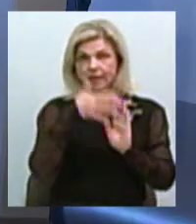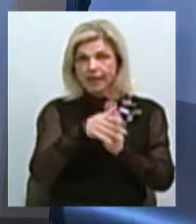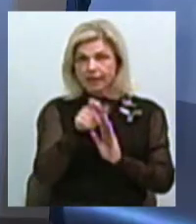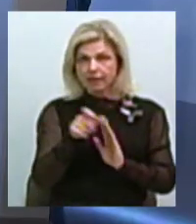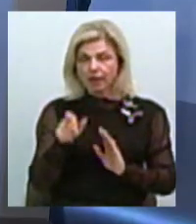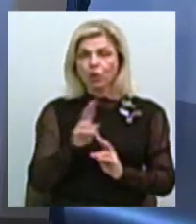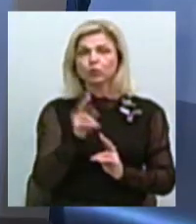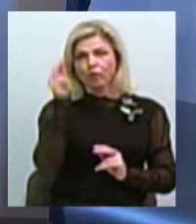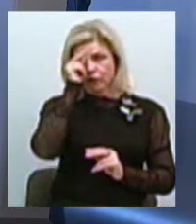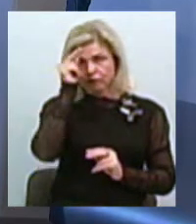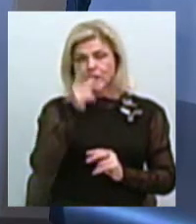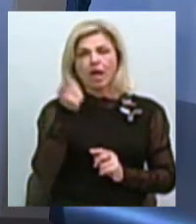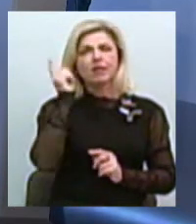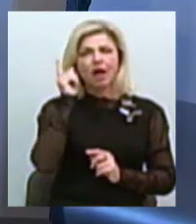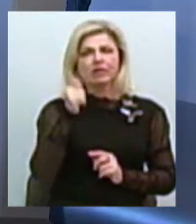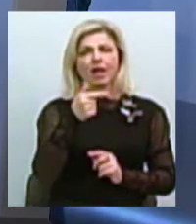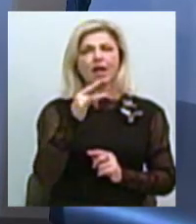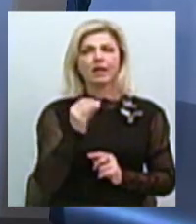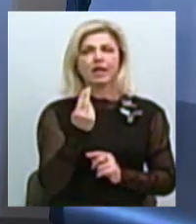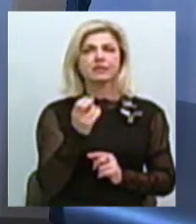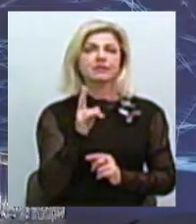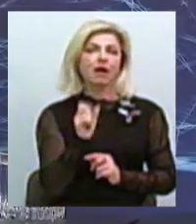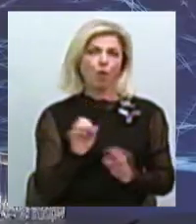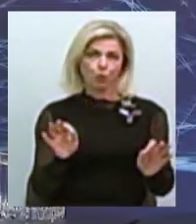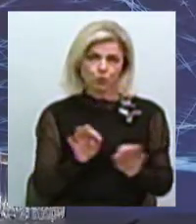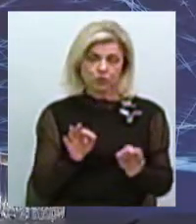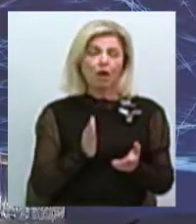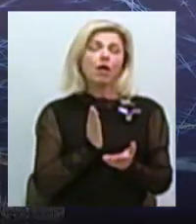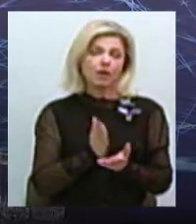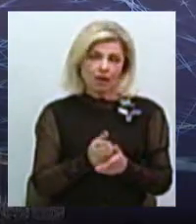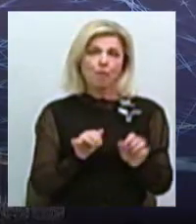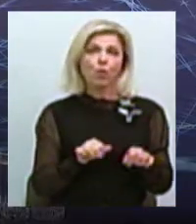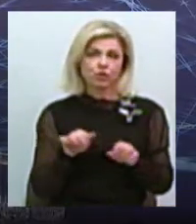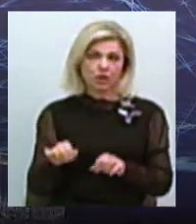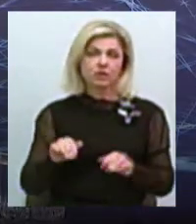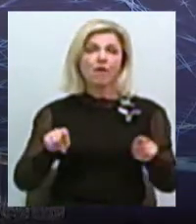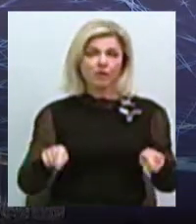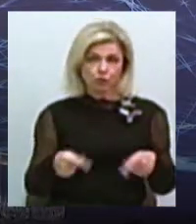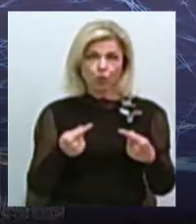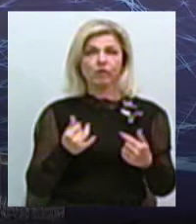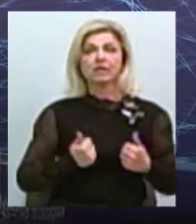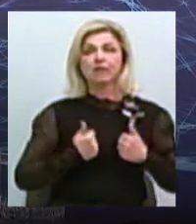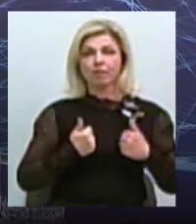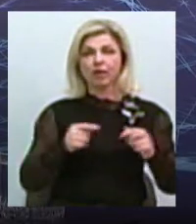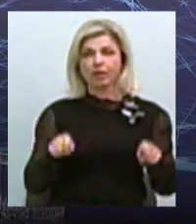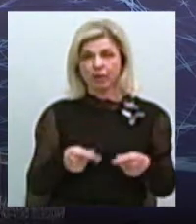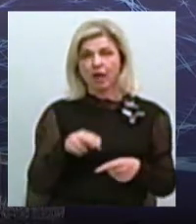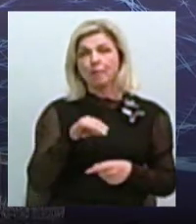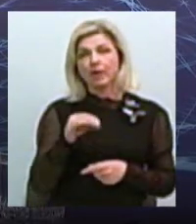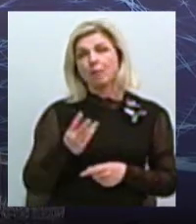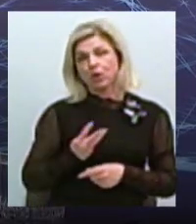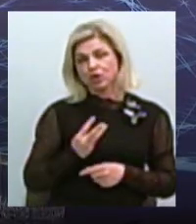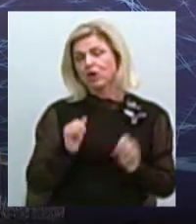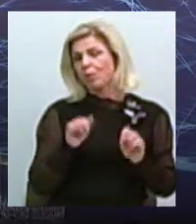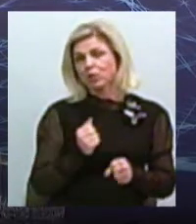давньогречку музику. Є такі можливості, відновлюють її, намагаються відновити. Тобто, при бажанні можна зробити